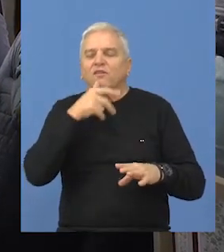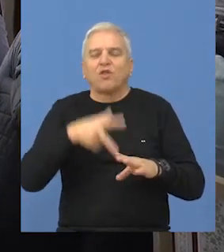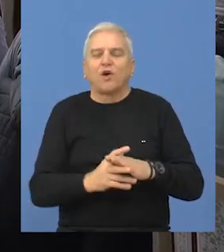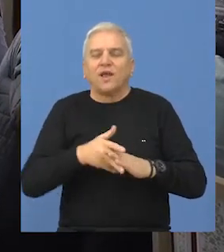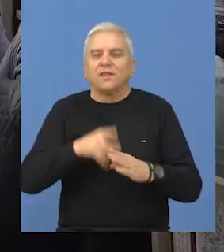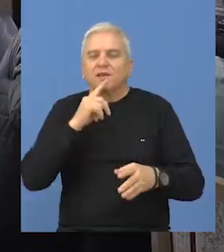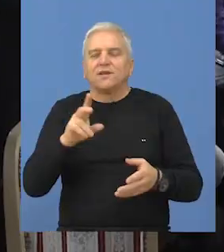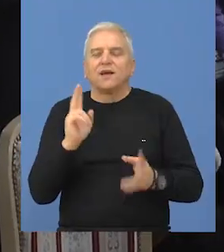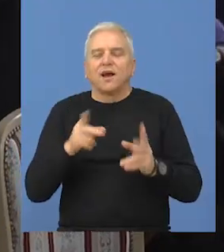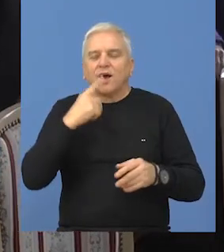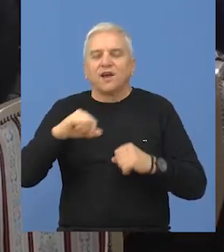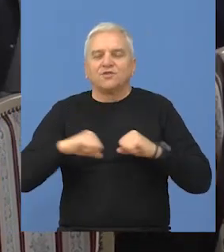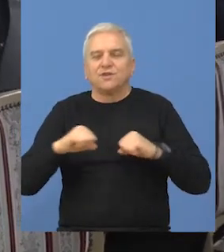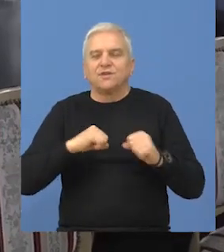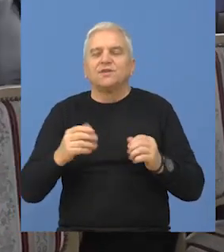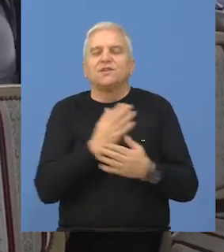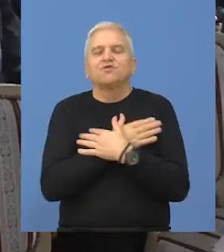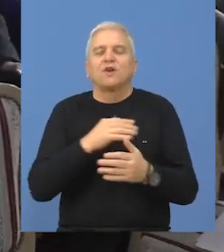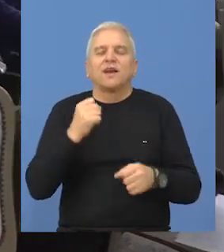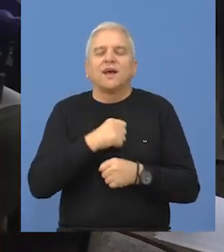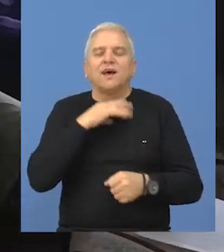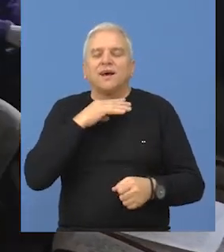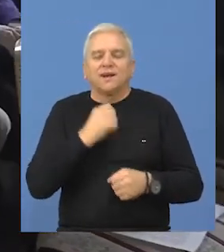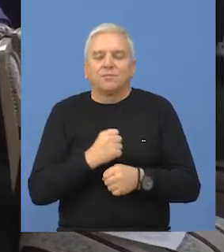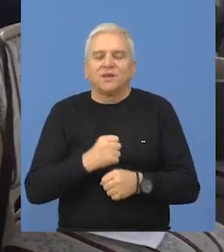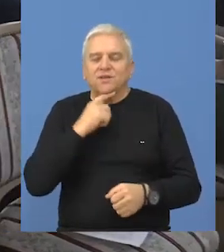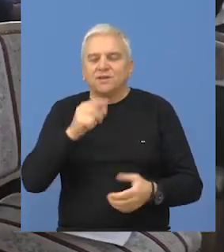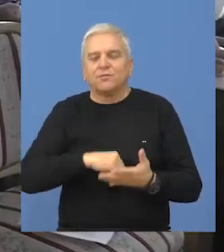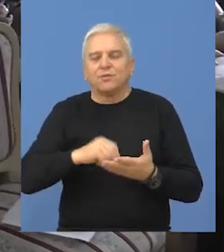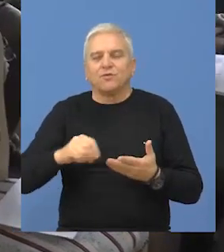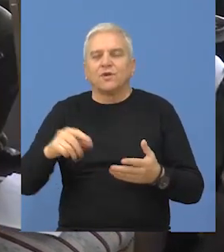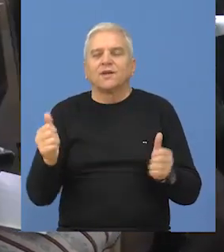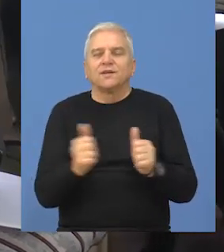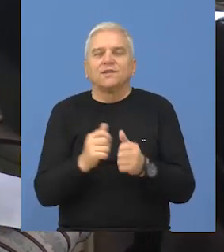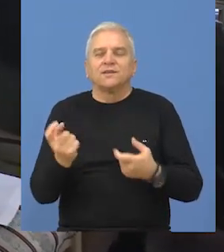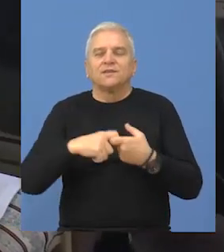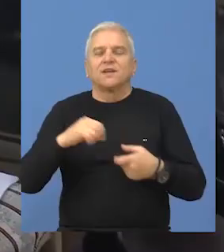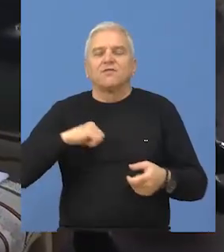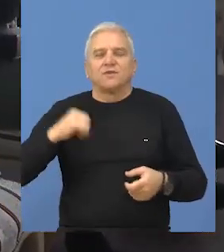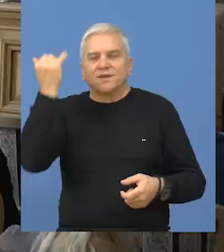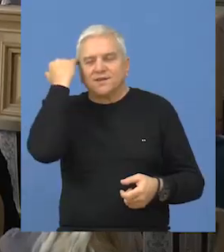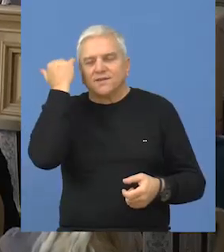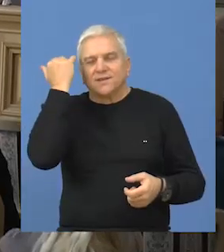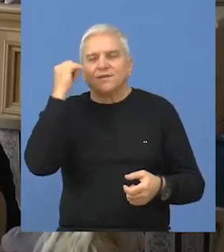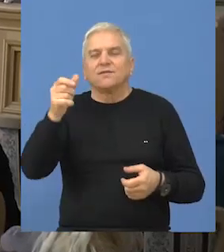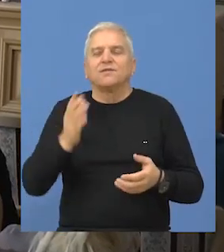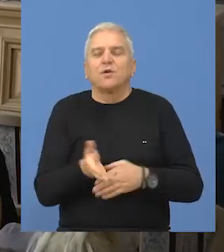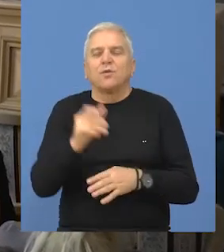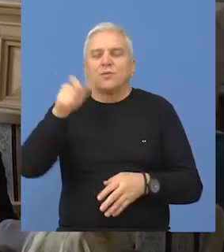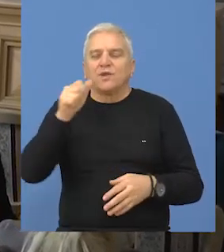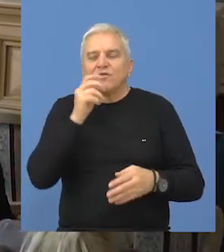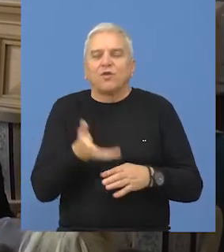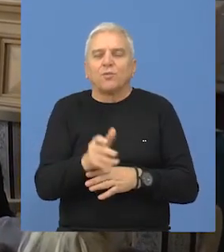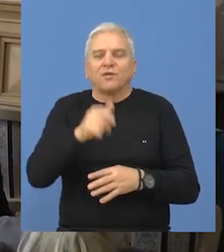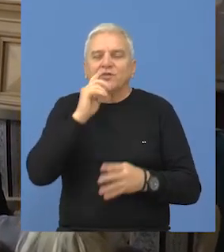Vodokanal, koja je, prema rečima direktora Zorana Grbića, doneta zbog potpisivanja ugovora sa pokrenjskim sekretarijatom za